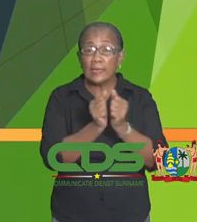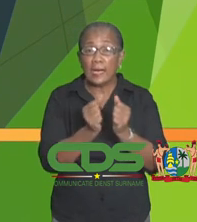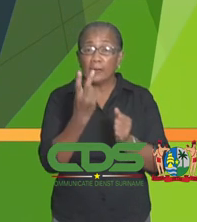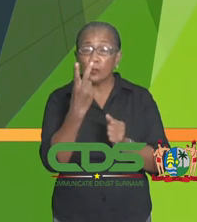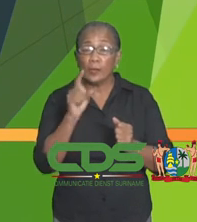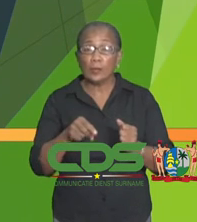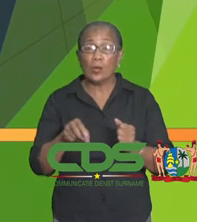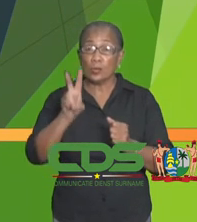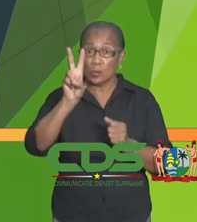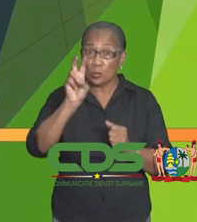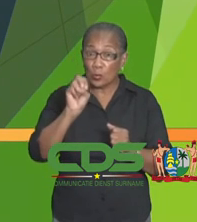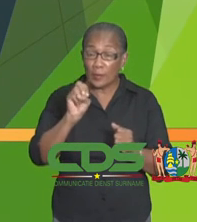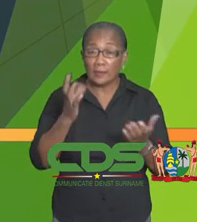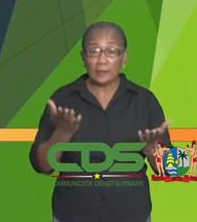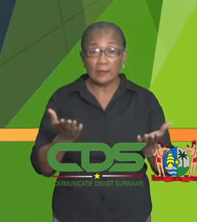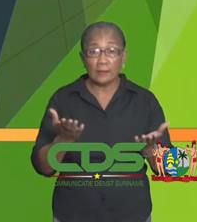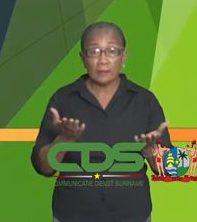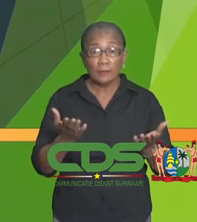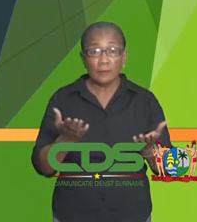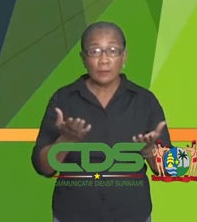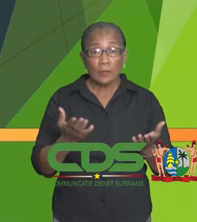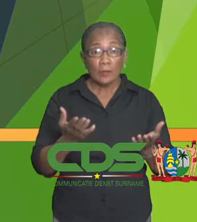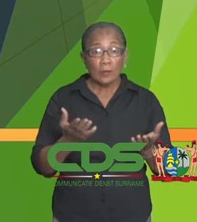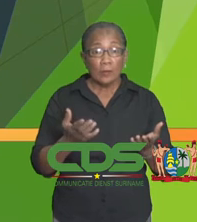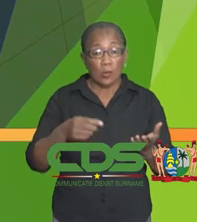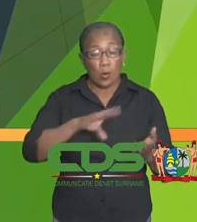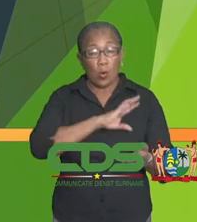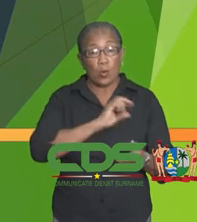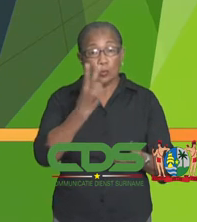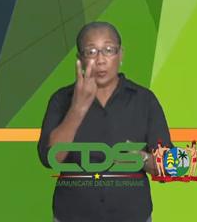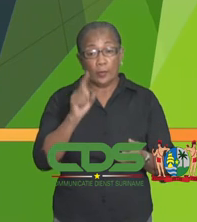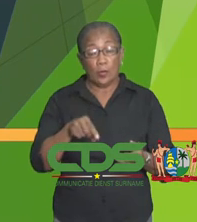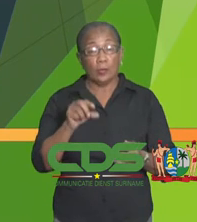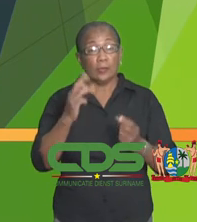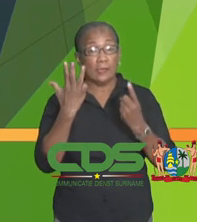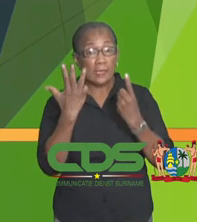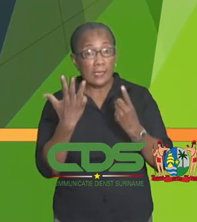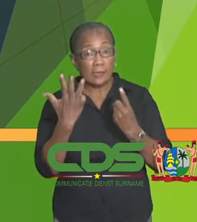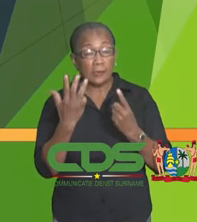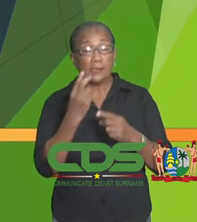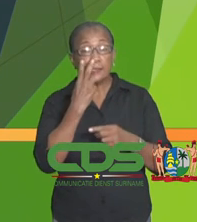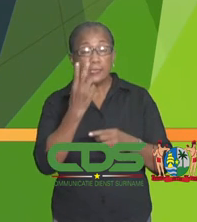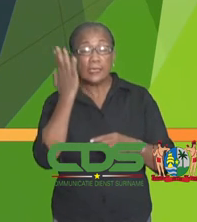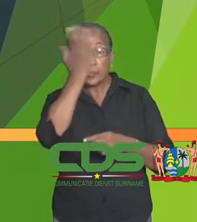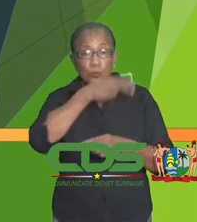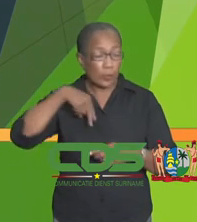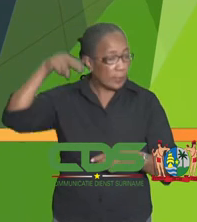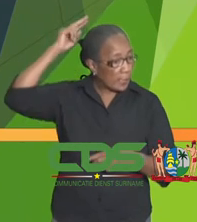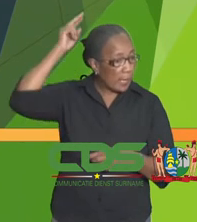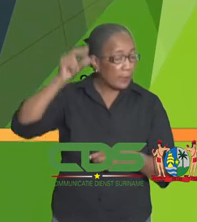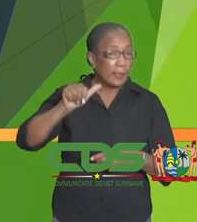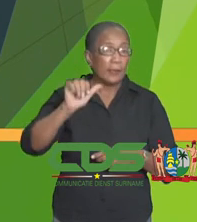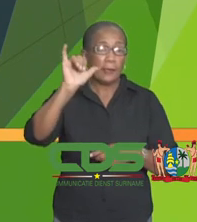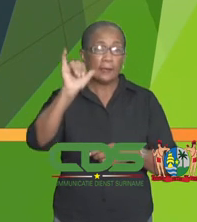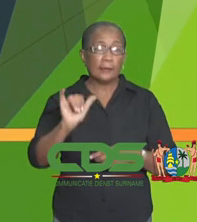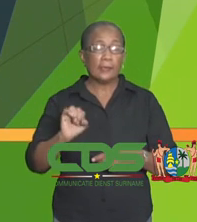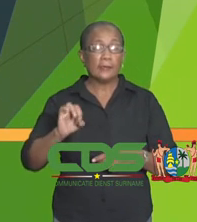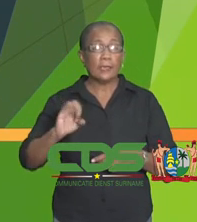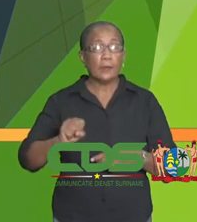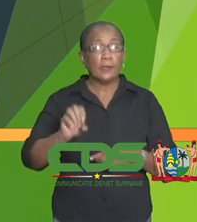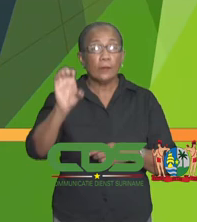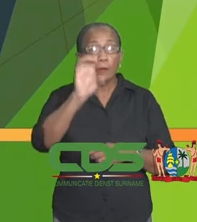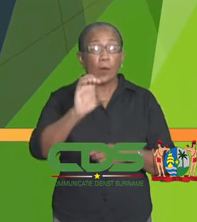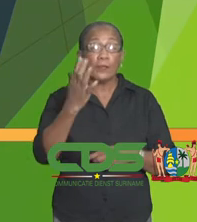2020. Ik dacht dat dit van 2019 moet zijn. Waar we zien dat Suriname in de Latijns-Amerikaanse regio op de